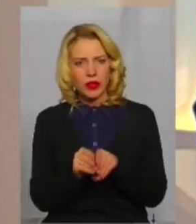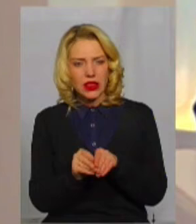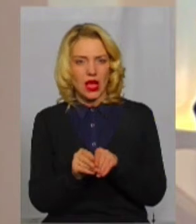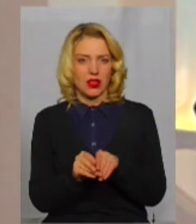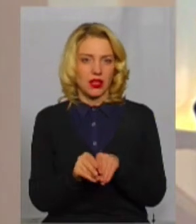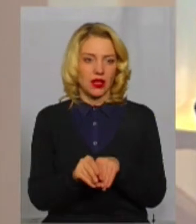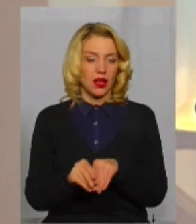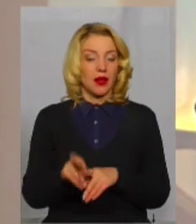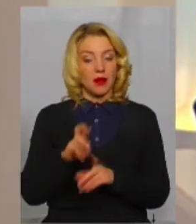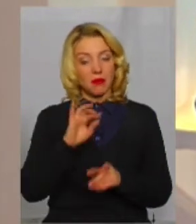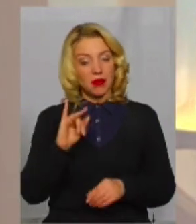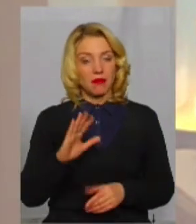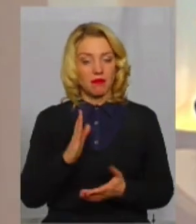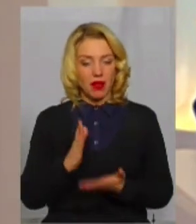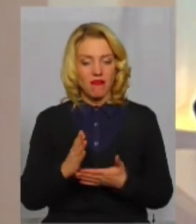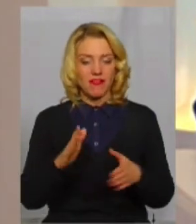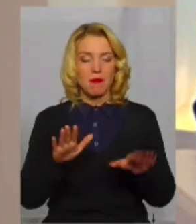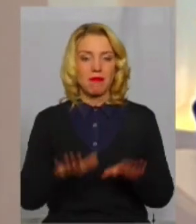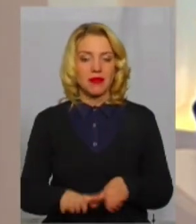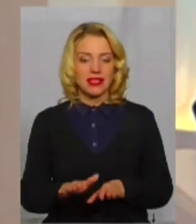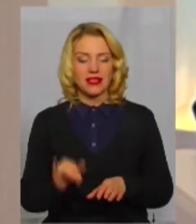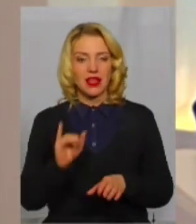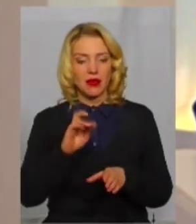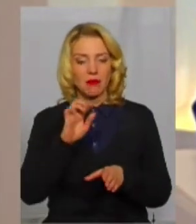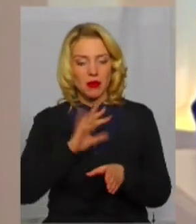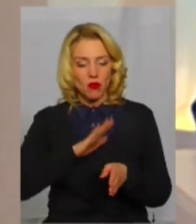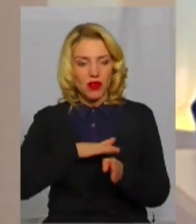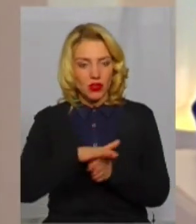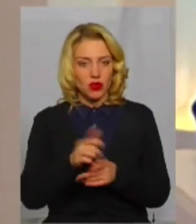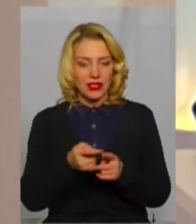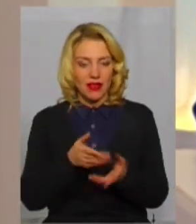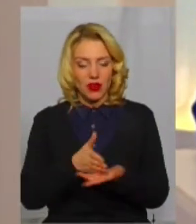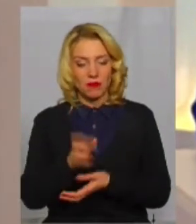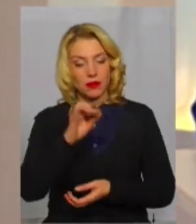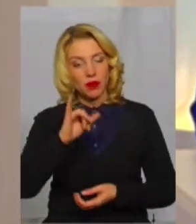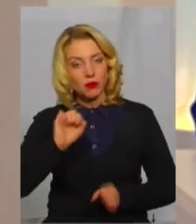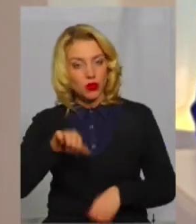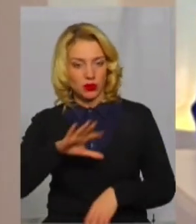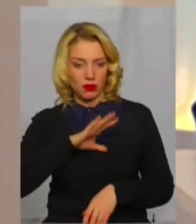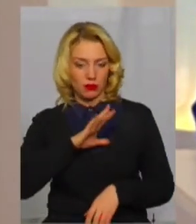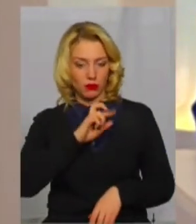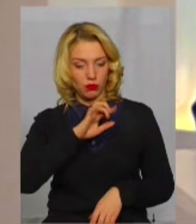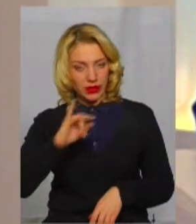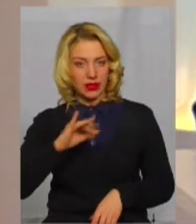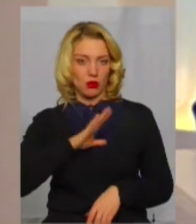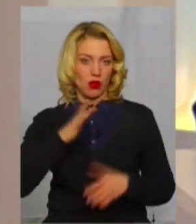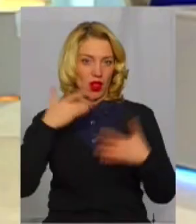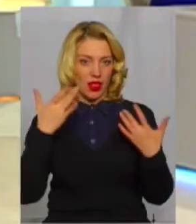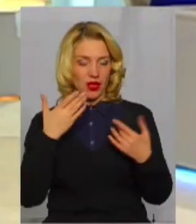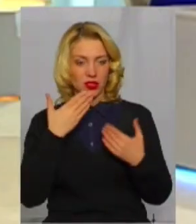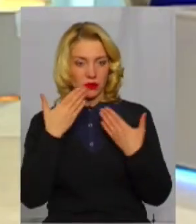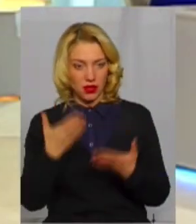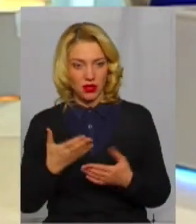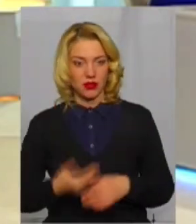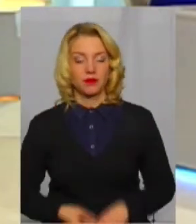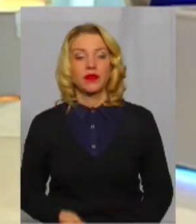мав би місце, і реалізований цей варіант, можливо, легше було, простіше зберегти санаторію? Давайте